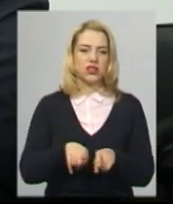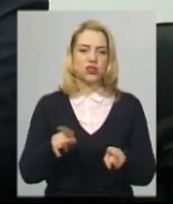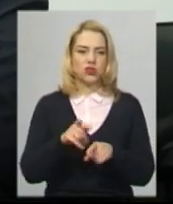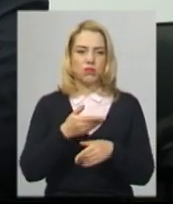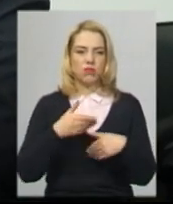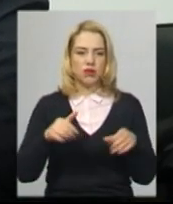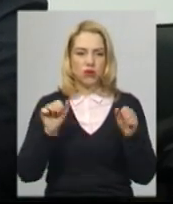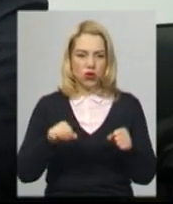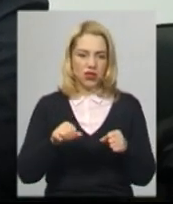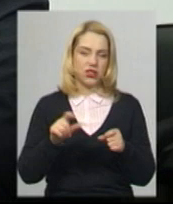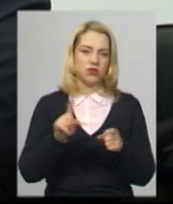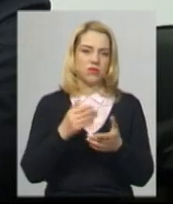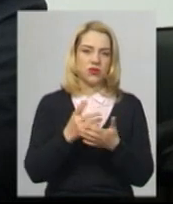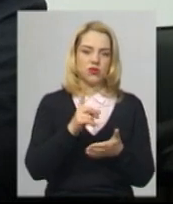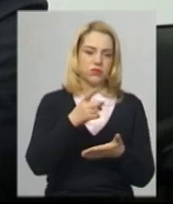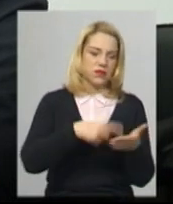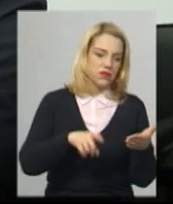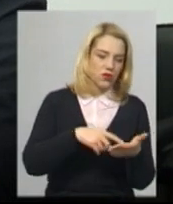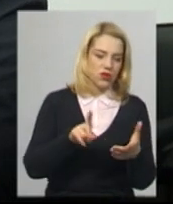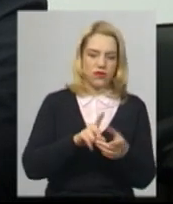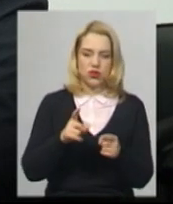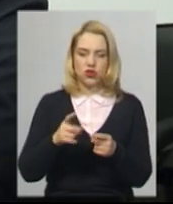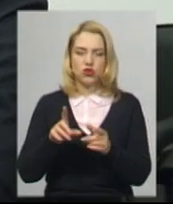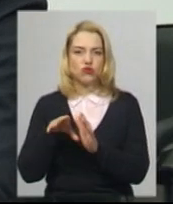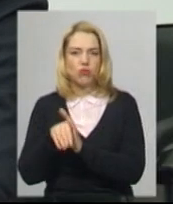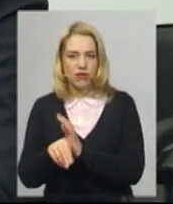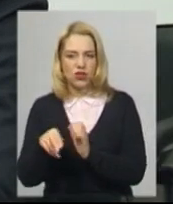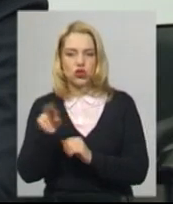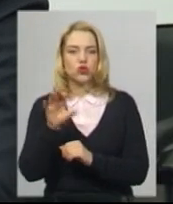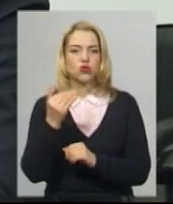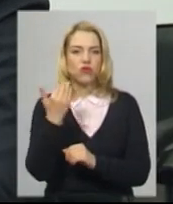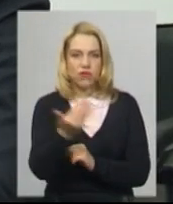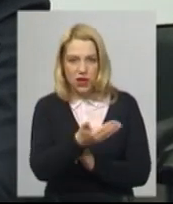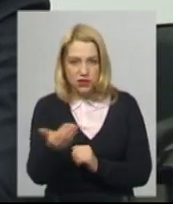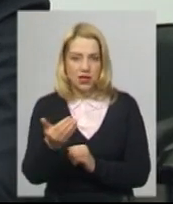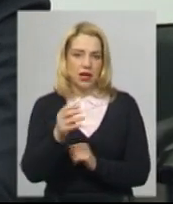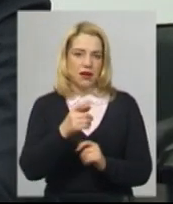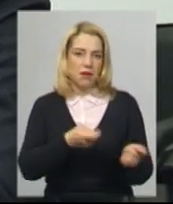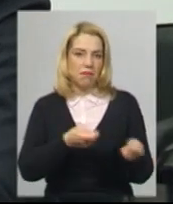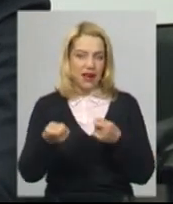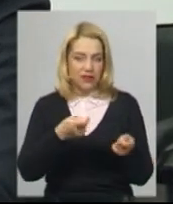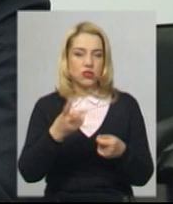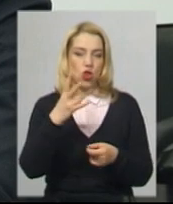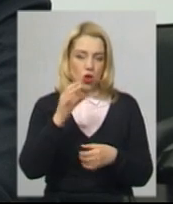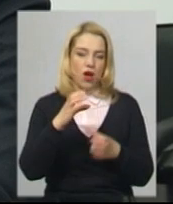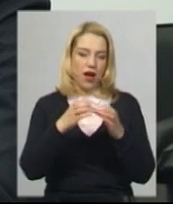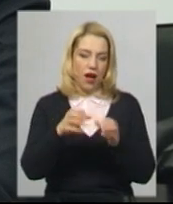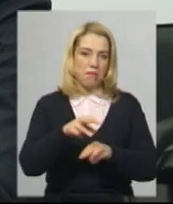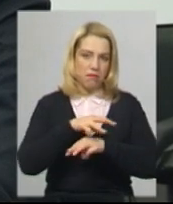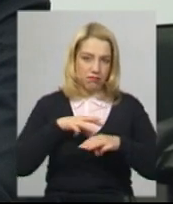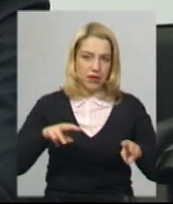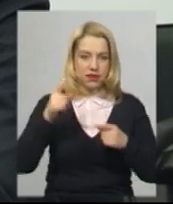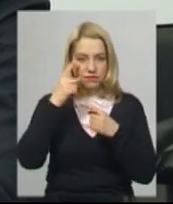скасовувати або впроваджувати щось відносно саме перевізників, але принаймні ми є тими людьми, які представляють тут Кабмін, президента, і ми